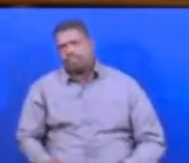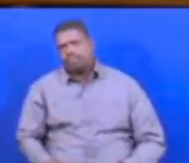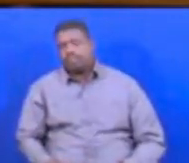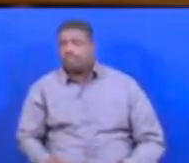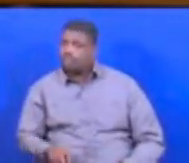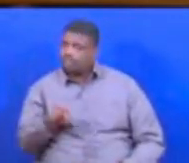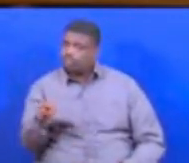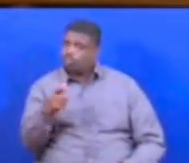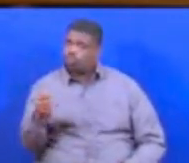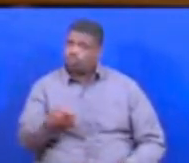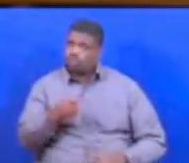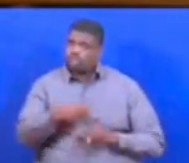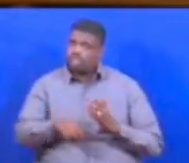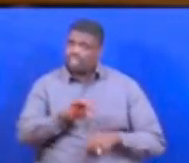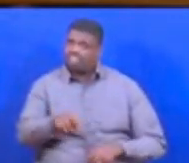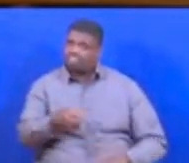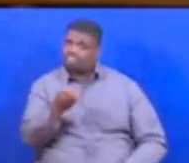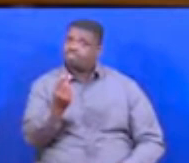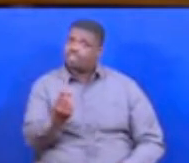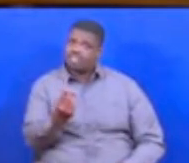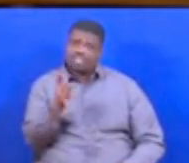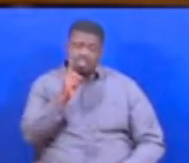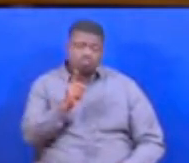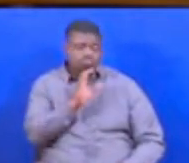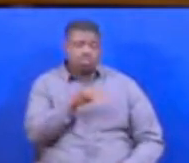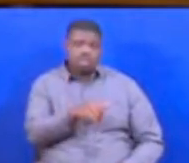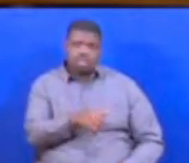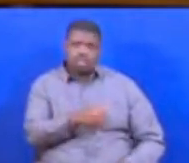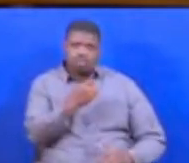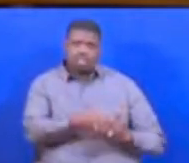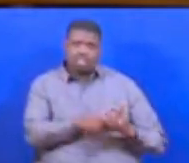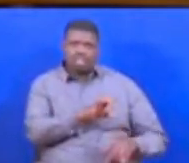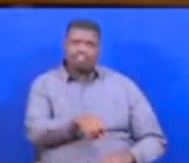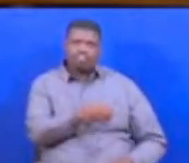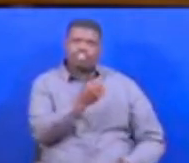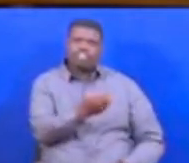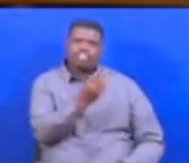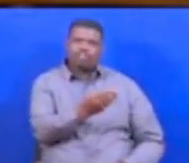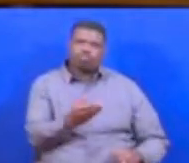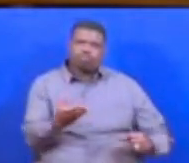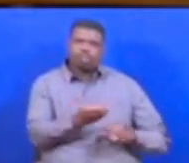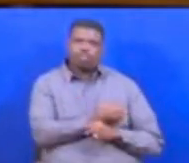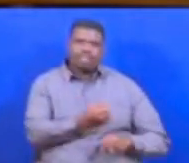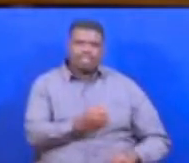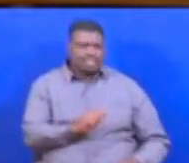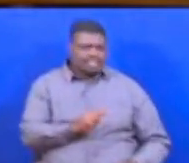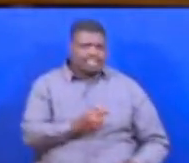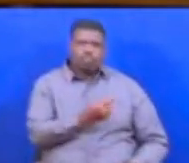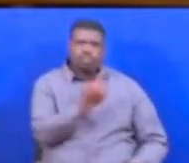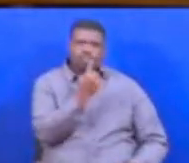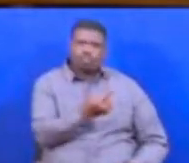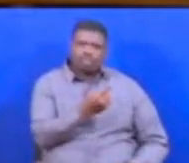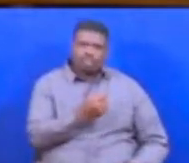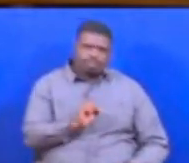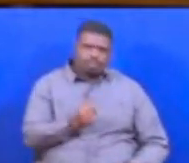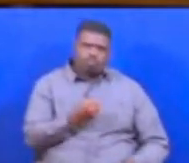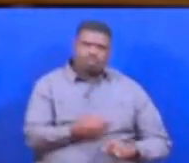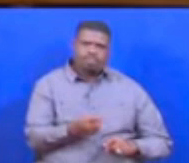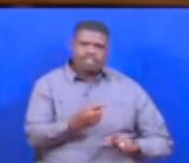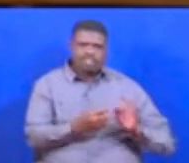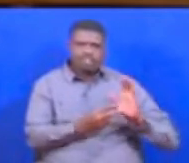Hiyo, ukate shiringi elfu mbili, ambaye kwa mwaka mzima, utakate fshina ne. Tutapata tirion moja na milioni miya saba